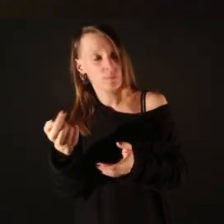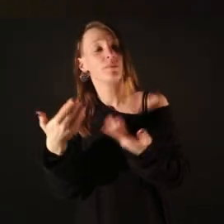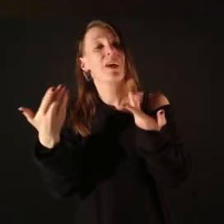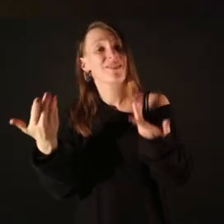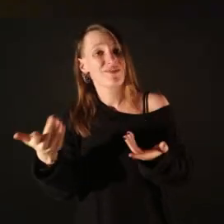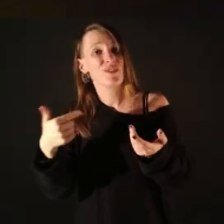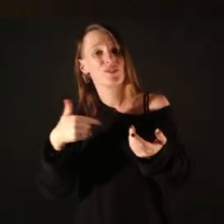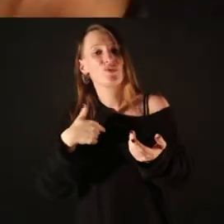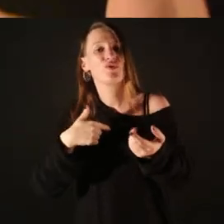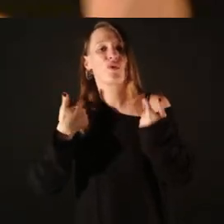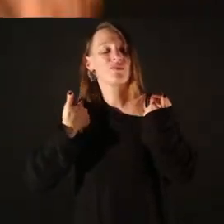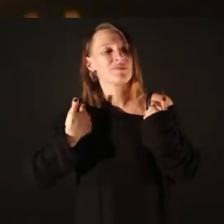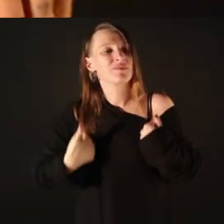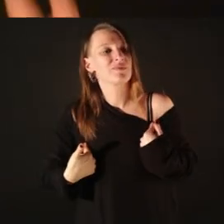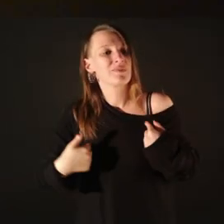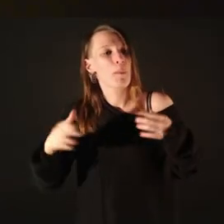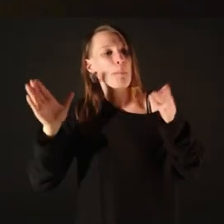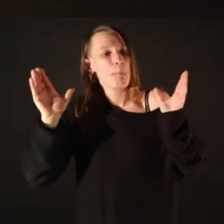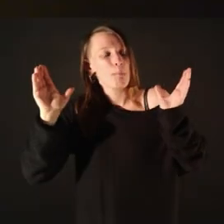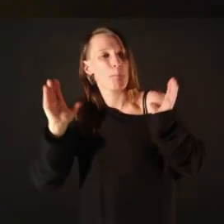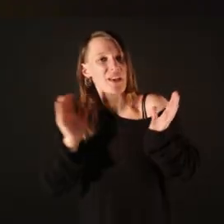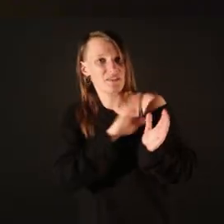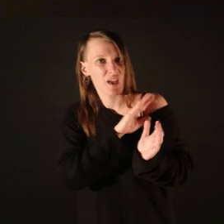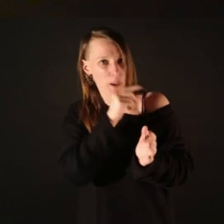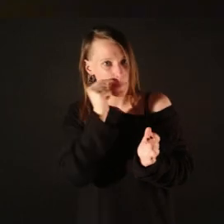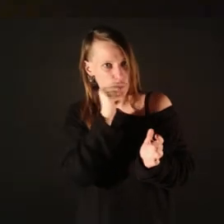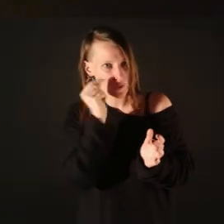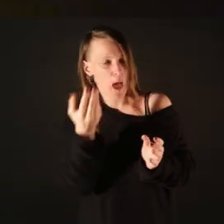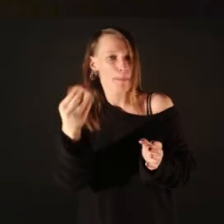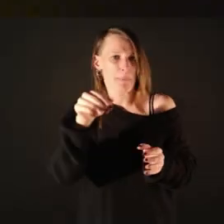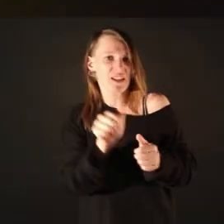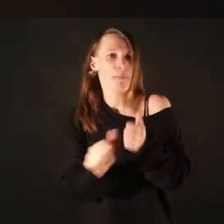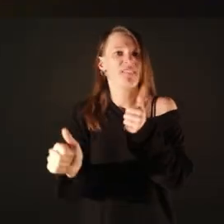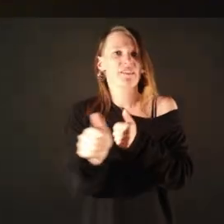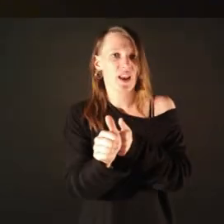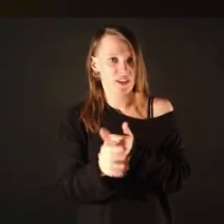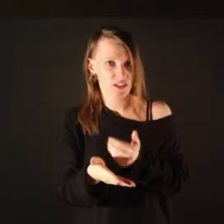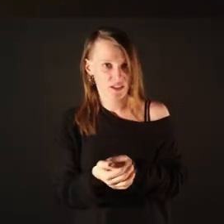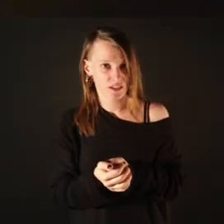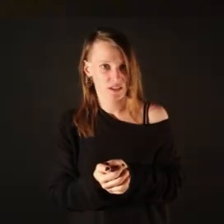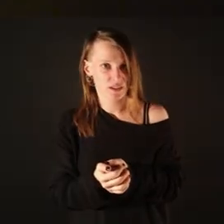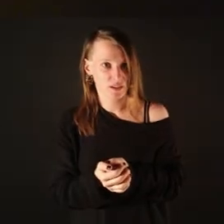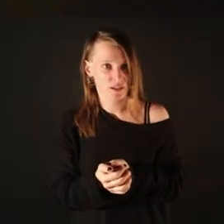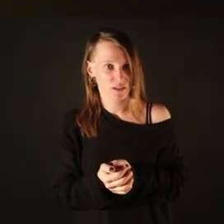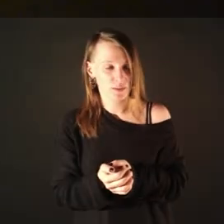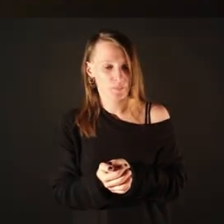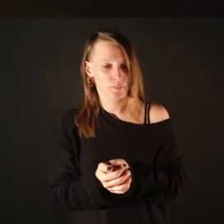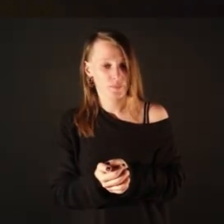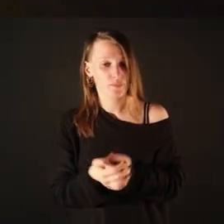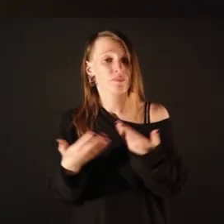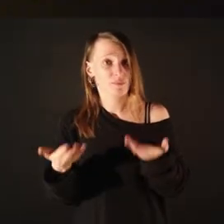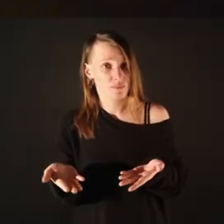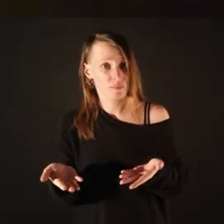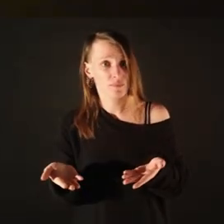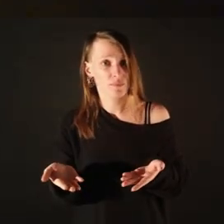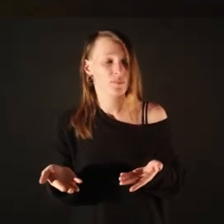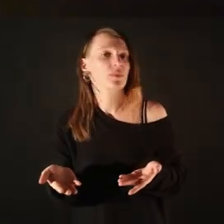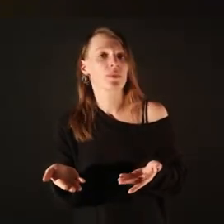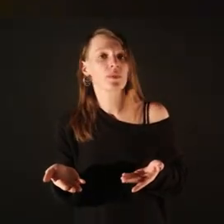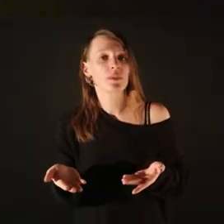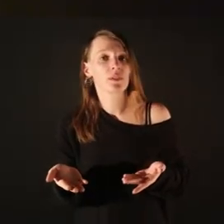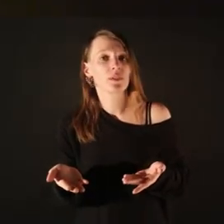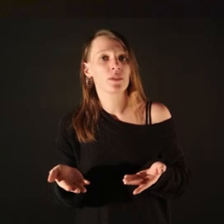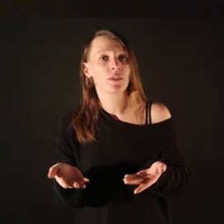a home, va ser quan em va caure tot el pes de la masculinitat a sobre i tot el pes dels privilegis. I ha sigut quan